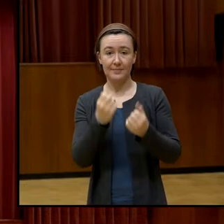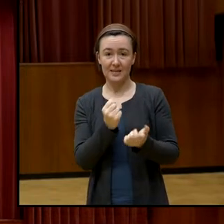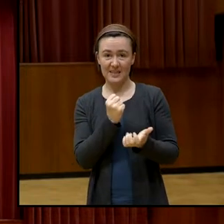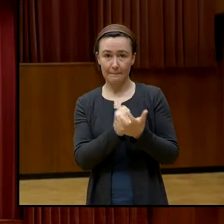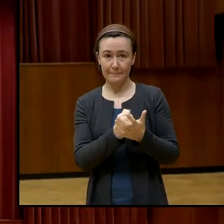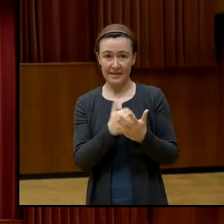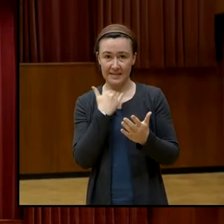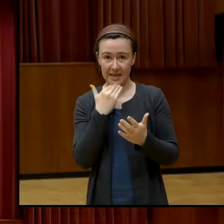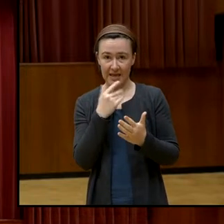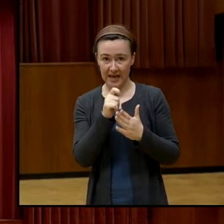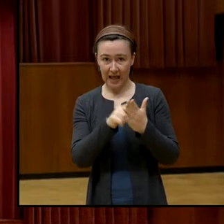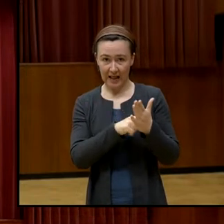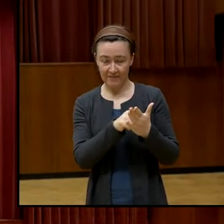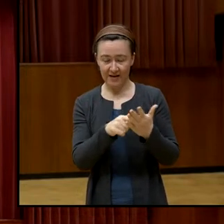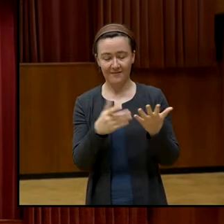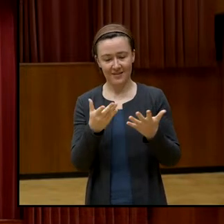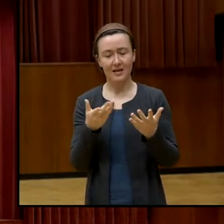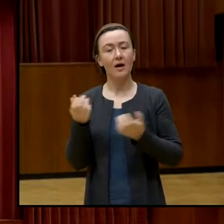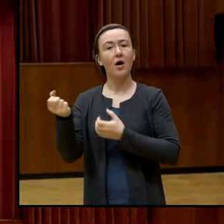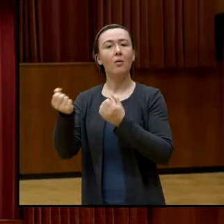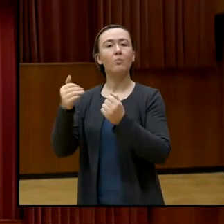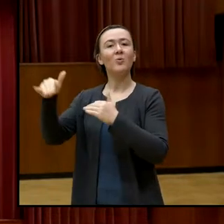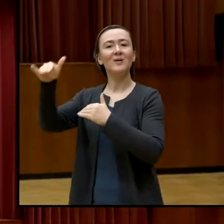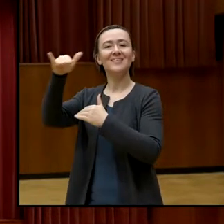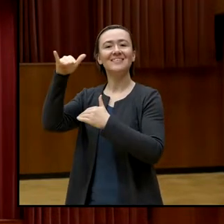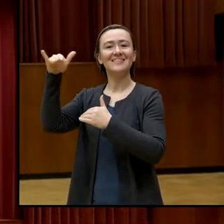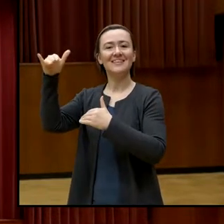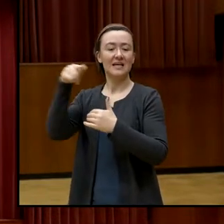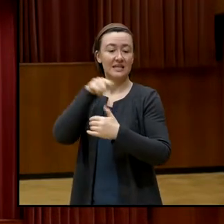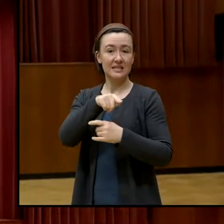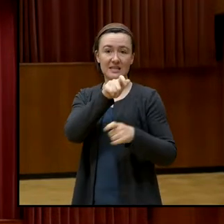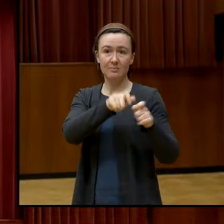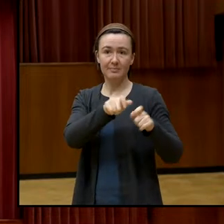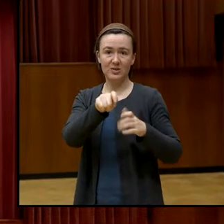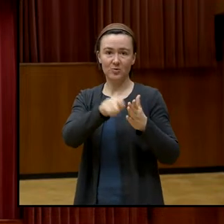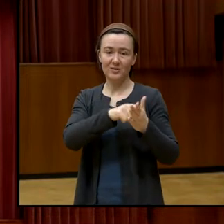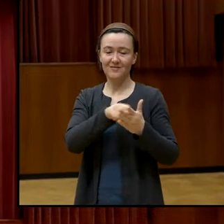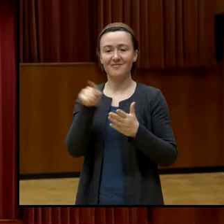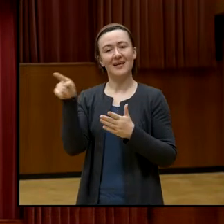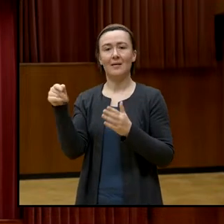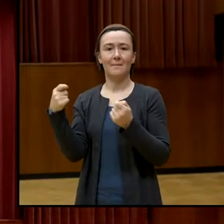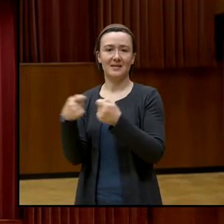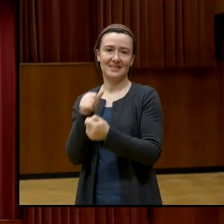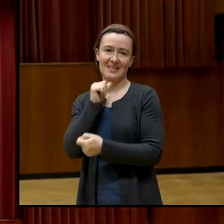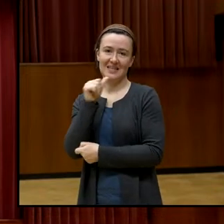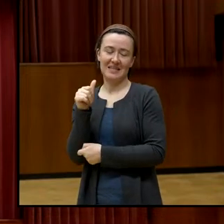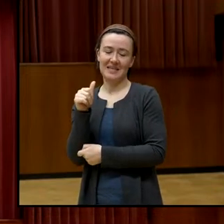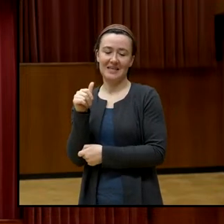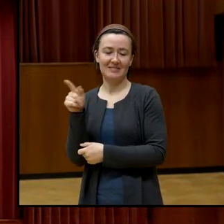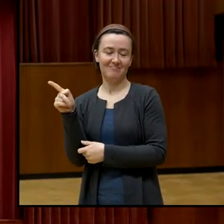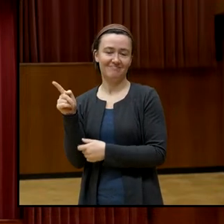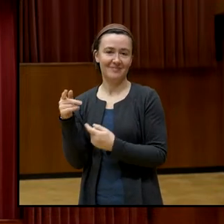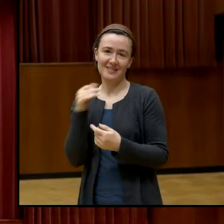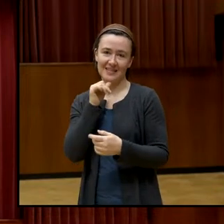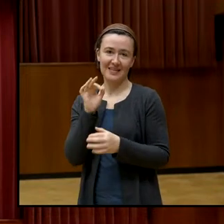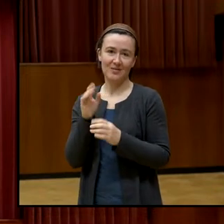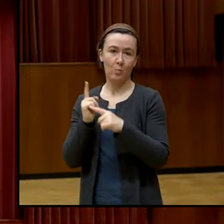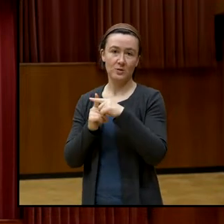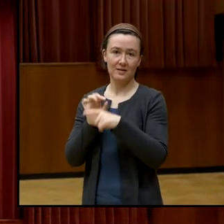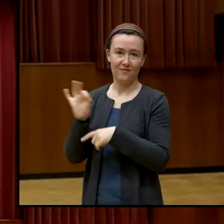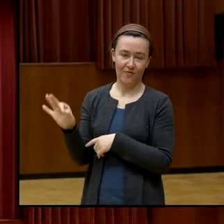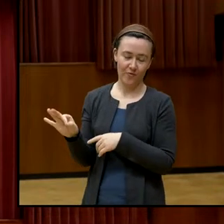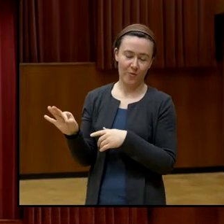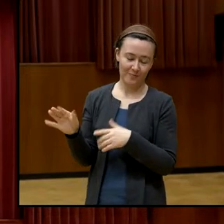diese Leute auch wählen ließe. Also ich finde, der Zusammenhang ist relativ simpel. Und meine zweite